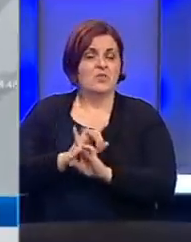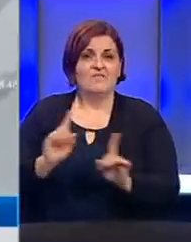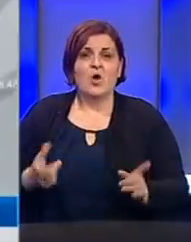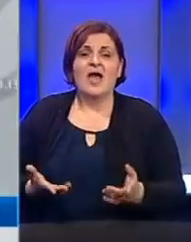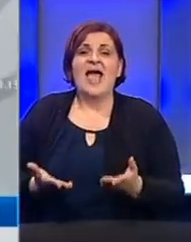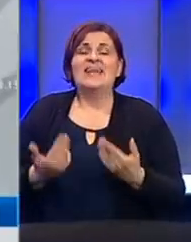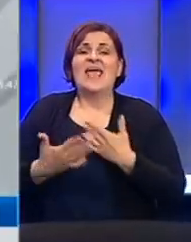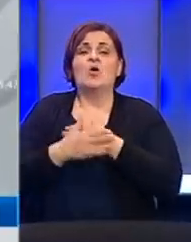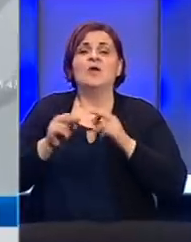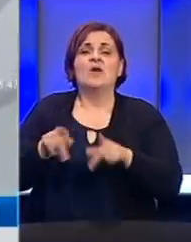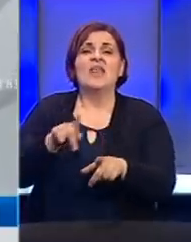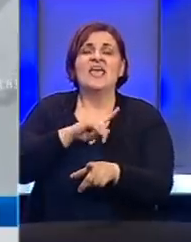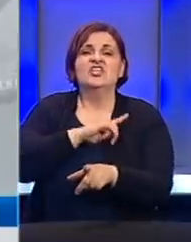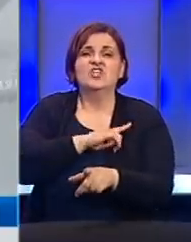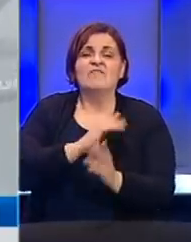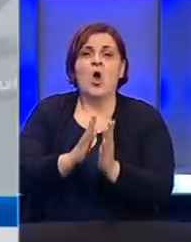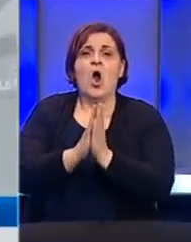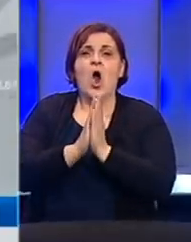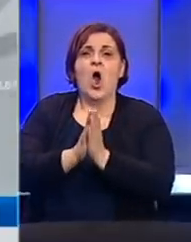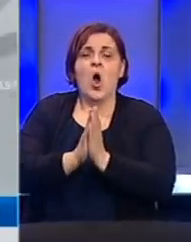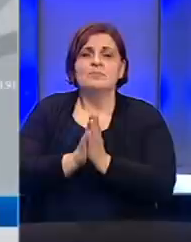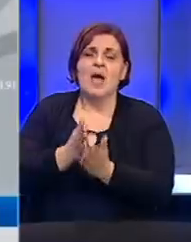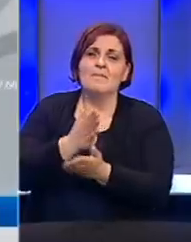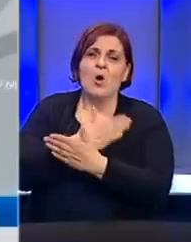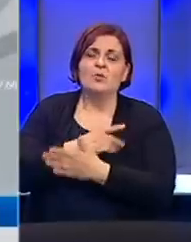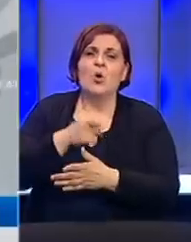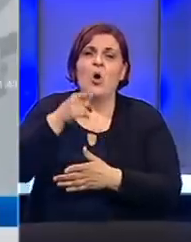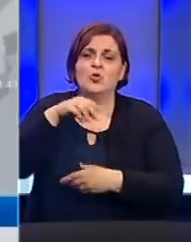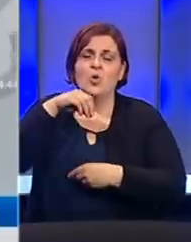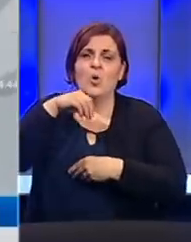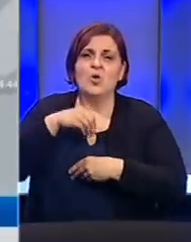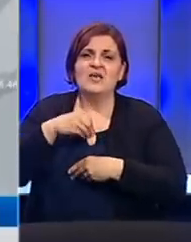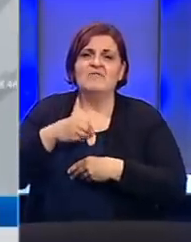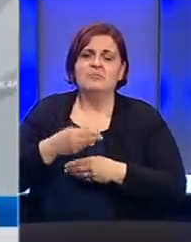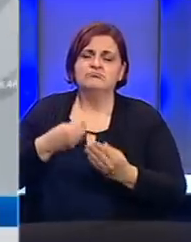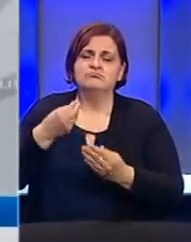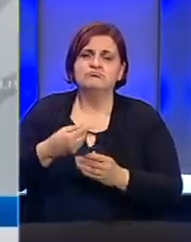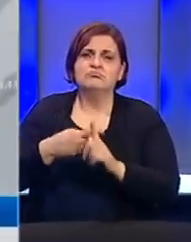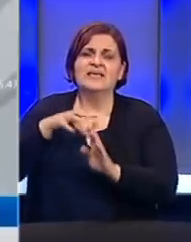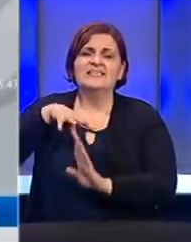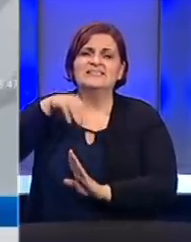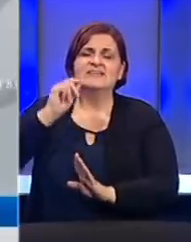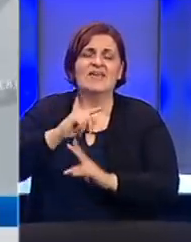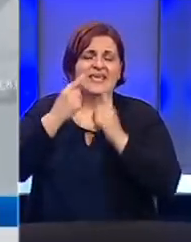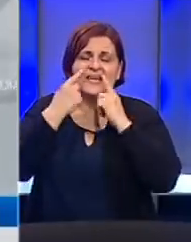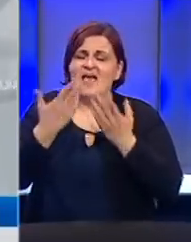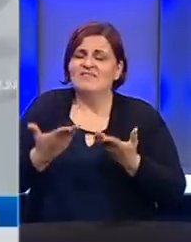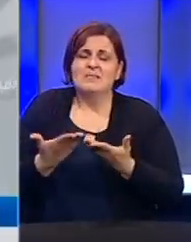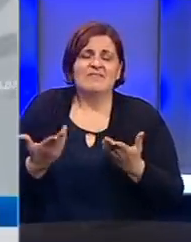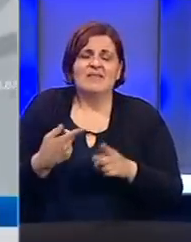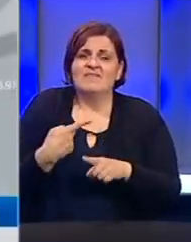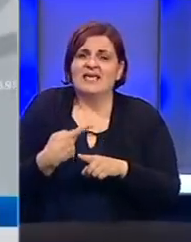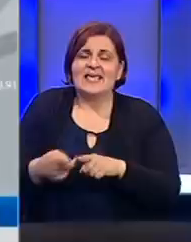nego za one žrtve. I molit ćemo se za pokojne i naravno to je u duhu poslanja crkve koje čini i ne vidimo nikakvih